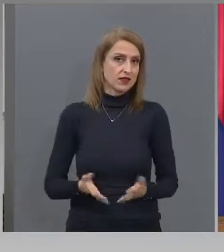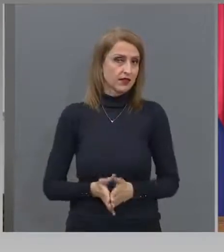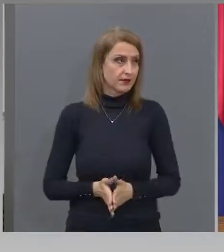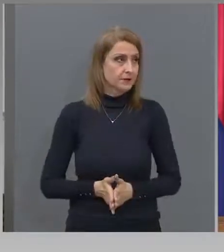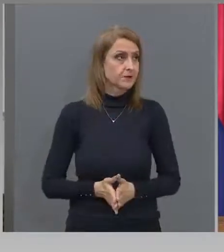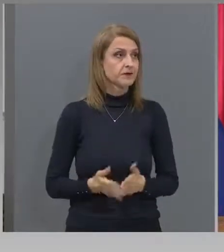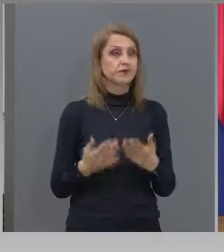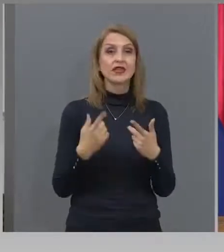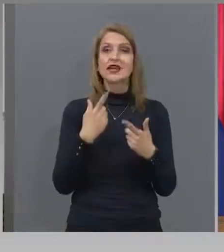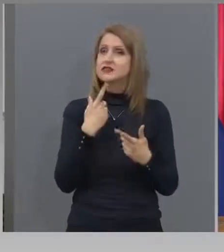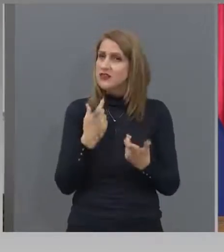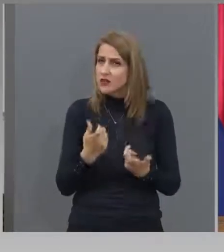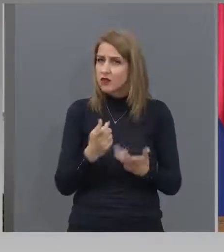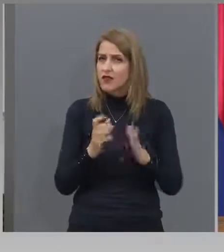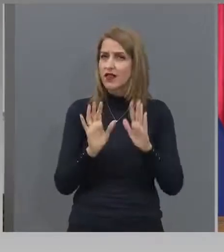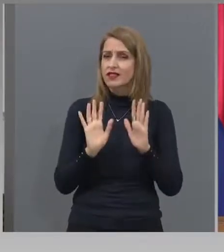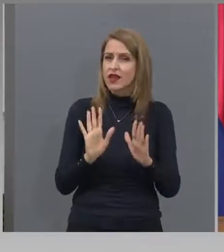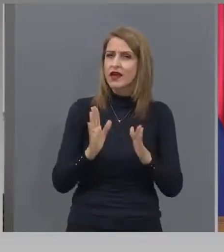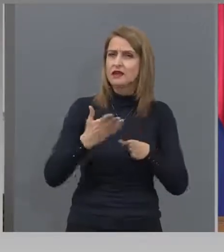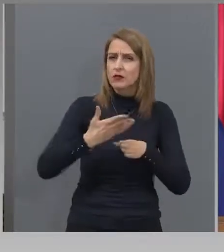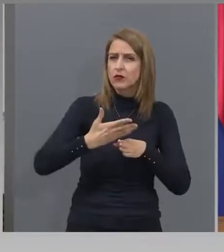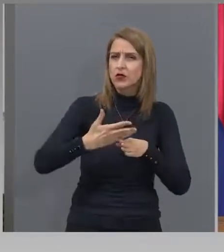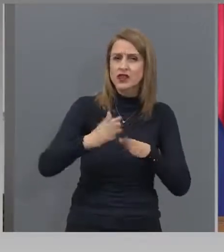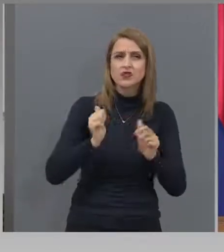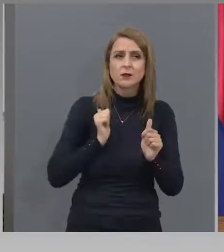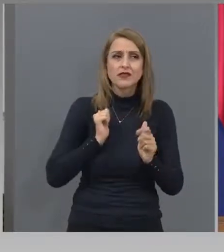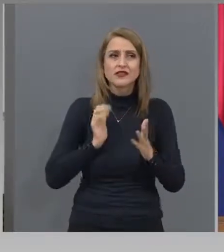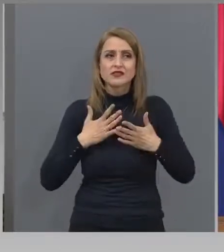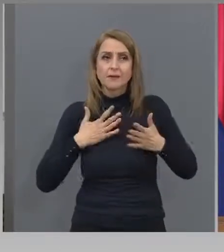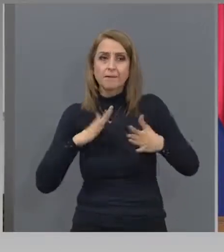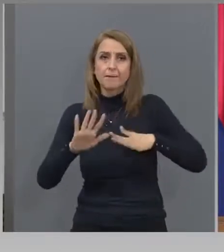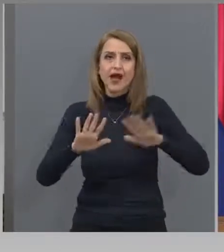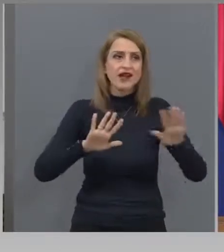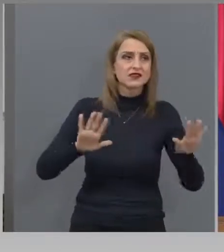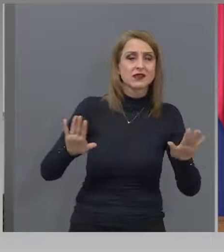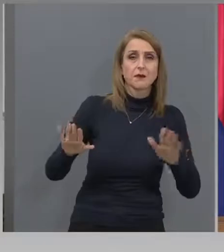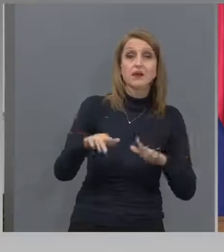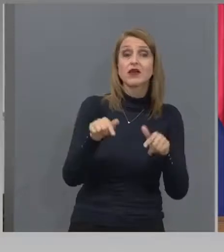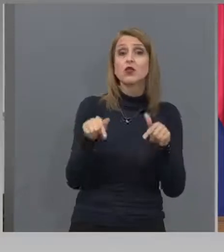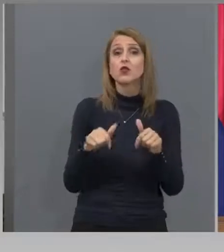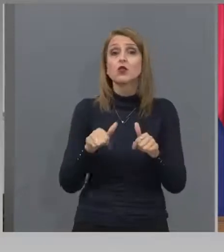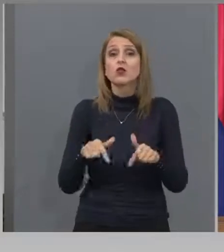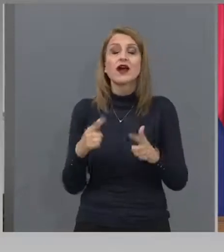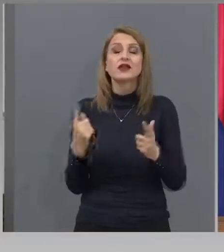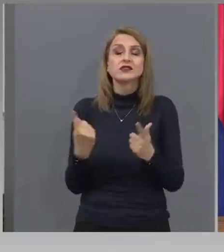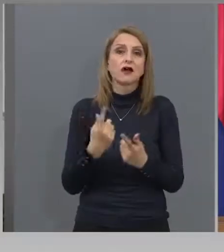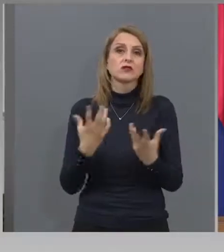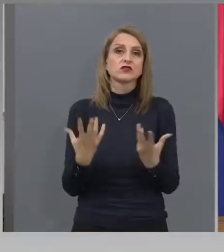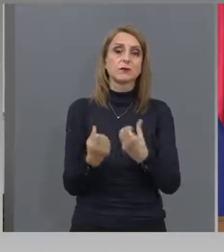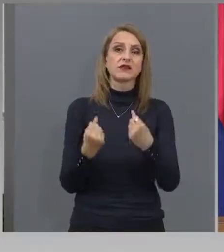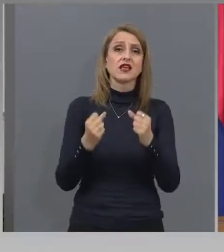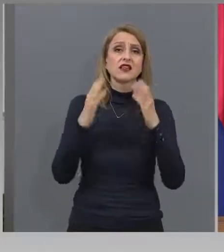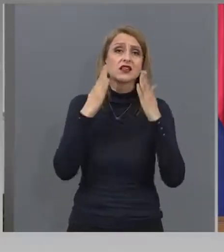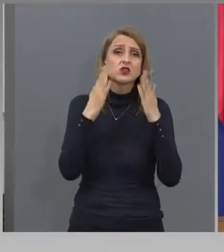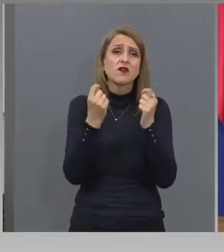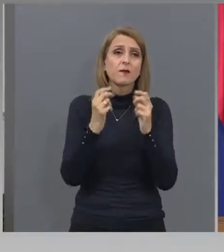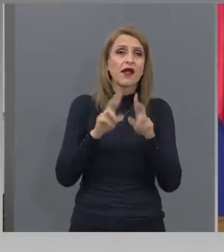Затова нека да продължиме да се пазим един друг. Това е само спасението, да живееме що годено нормално.